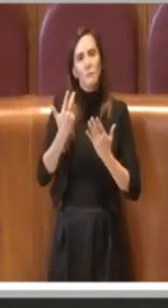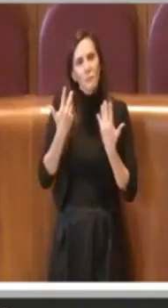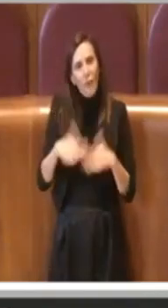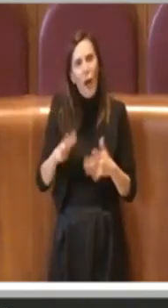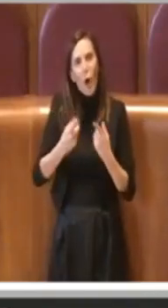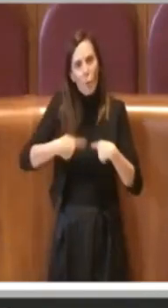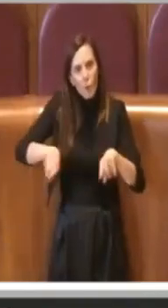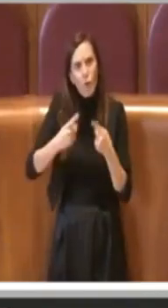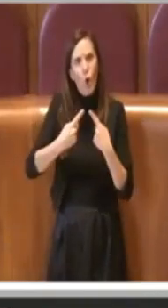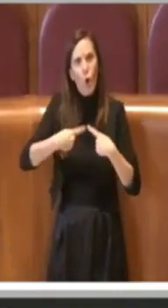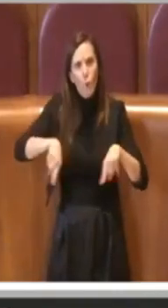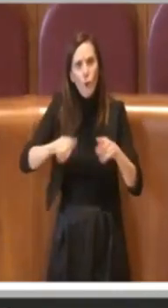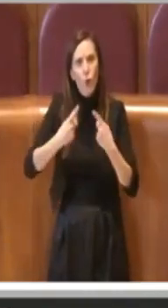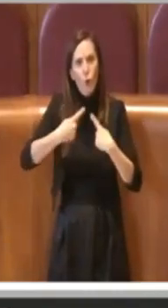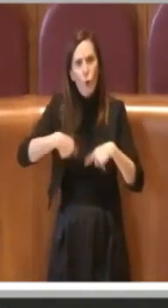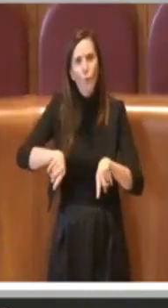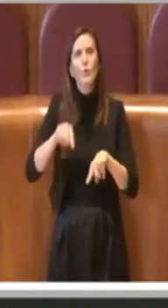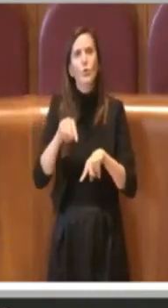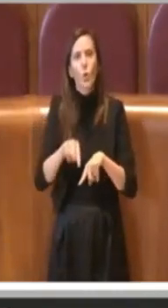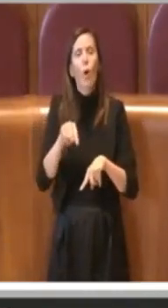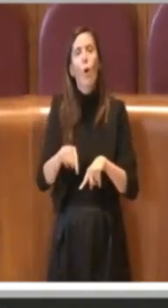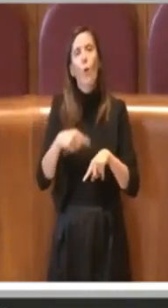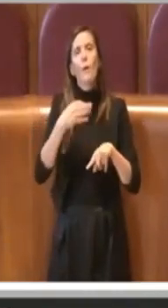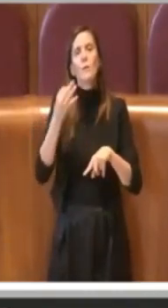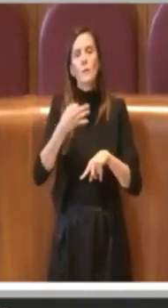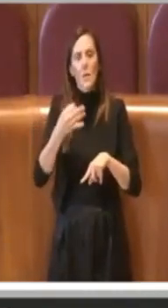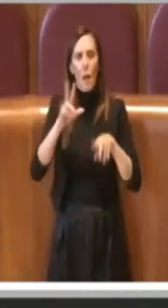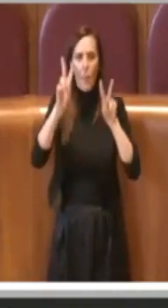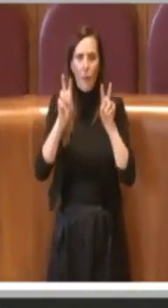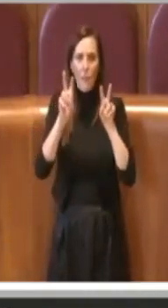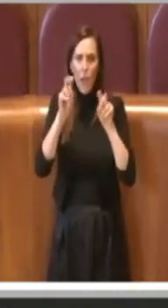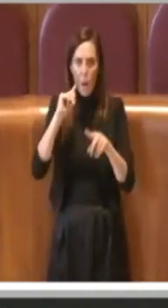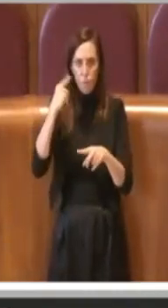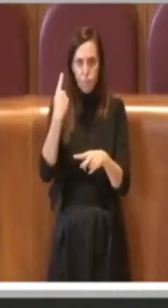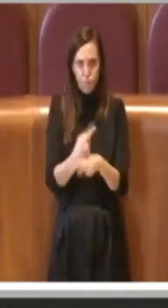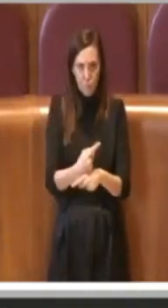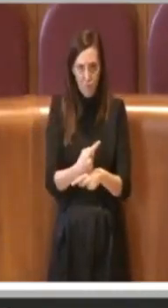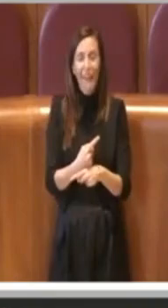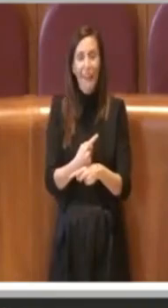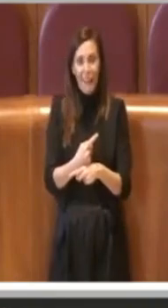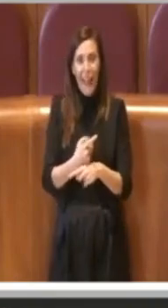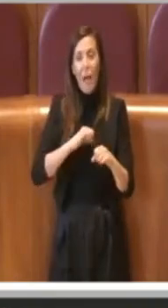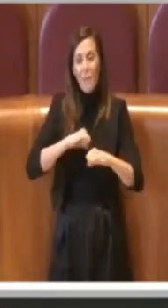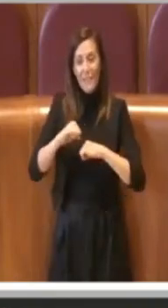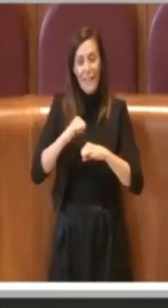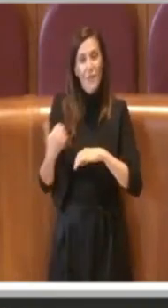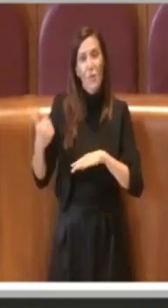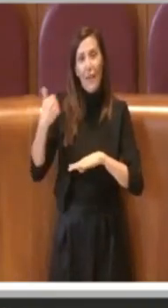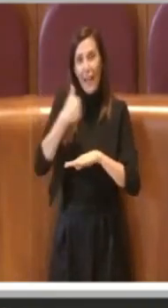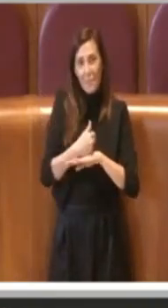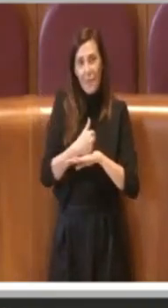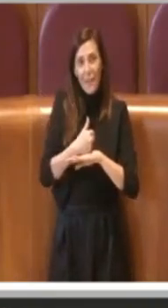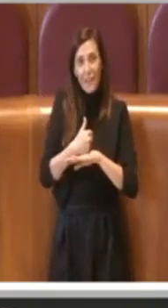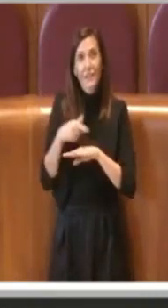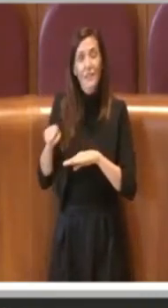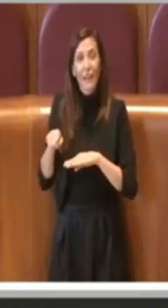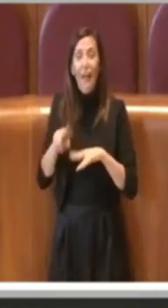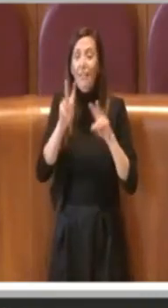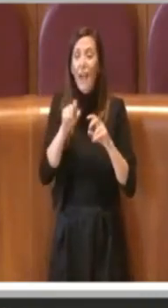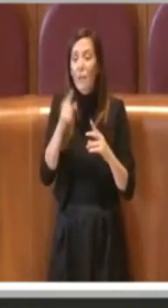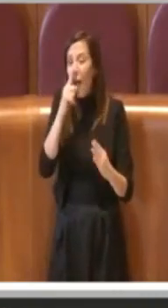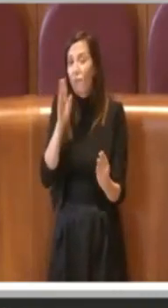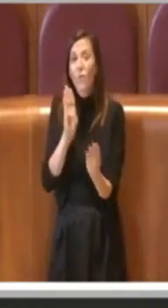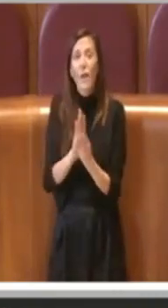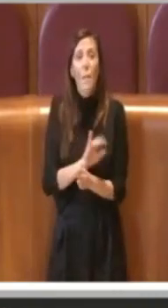commissioni su questo tema, un tema che l'amministrazione capitolina negli anni non ha mai affrontato, un tema